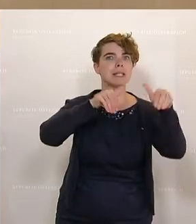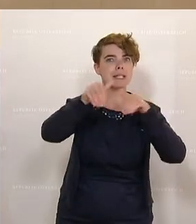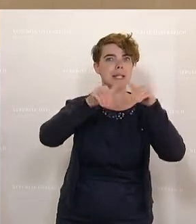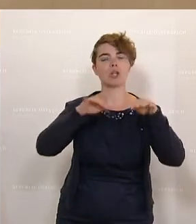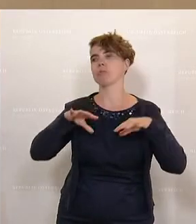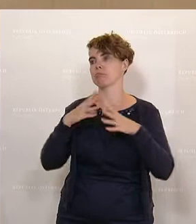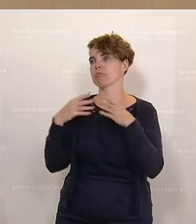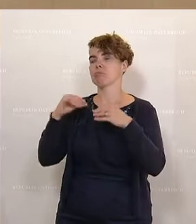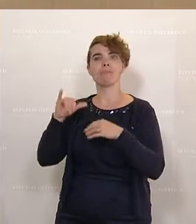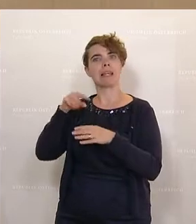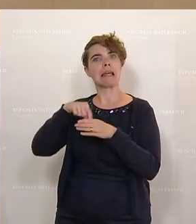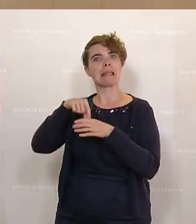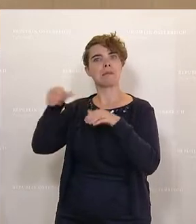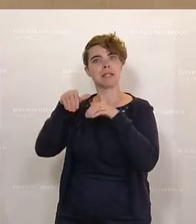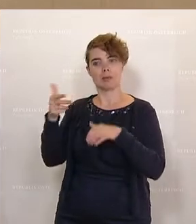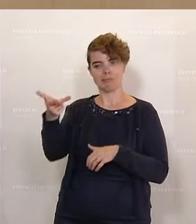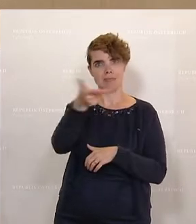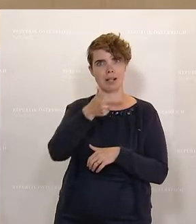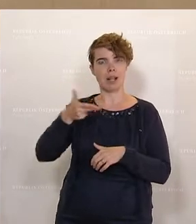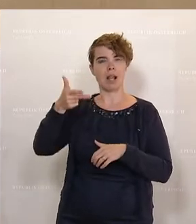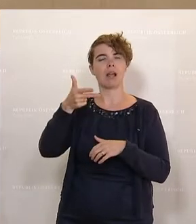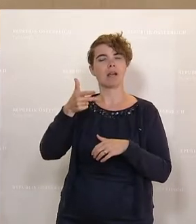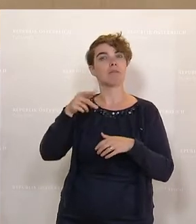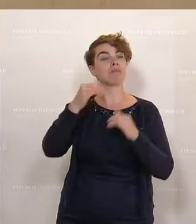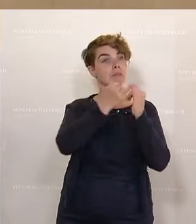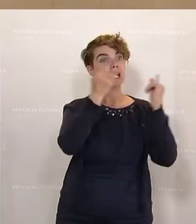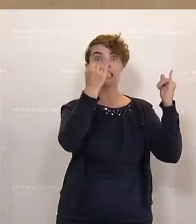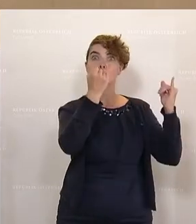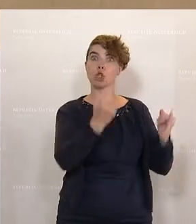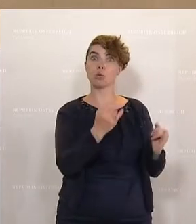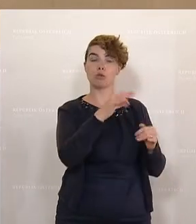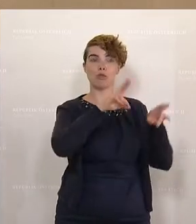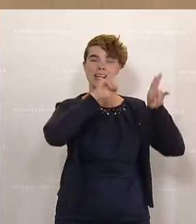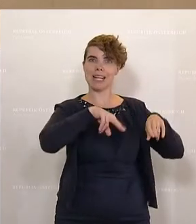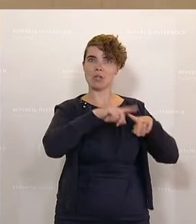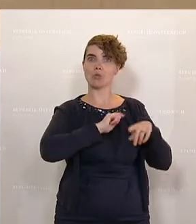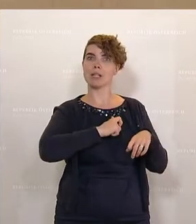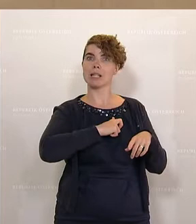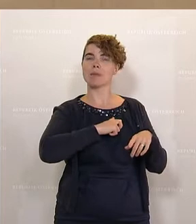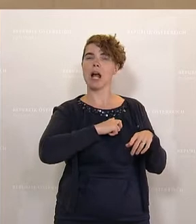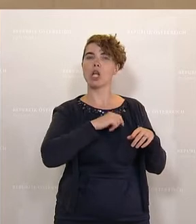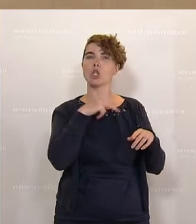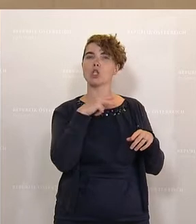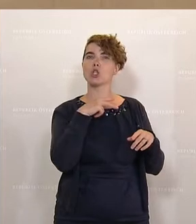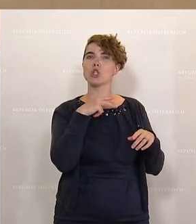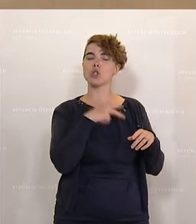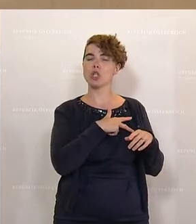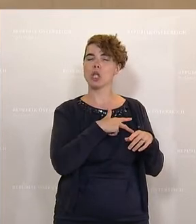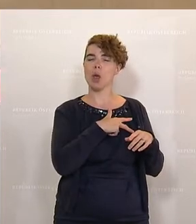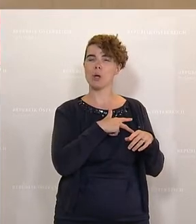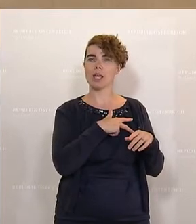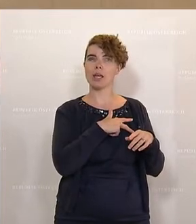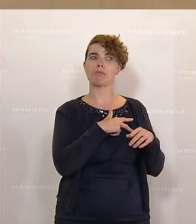mit dem Innenministerium das Institut für Rechts- und Kriminalsoziologie mit der Erstellung einer Studie beauftragt,